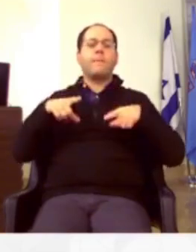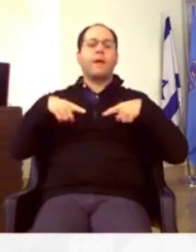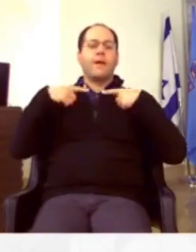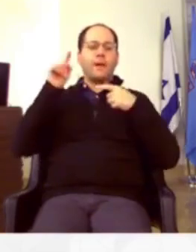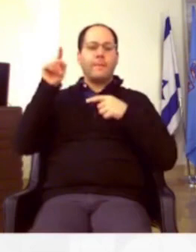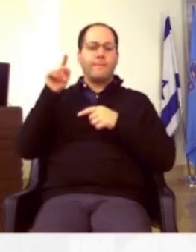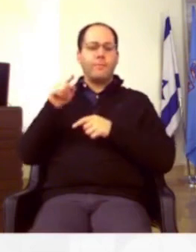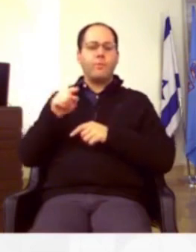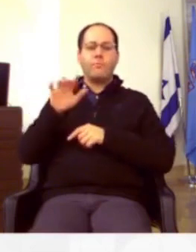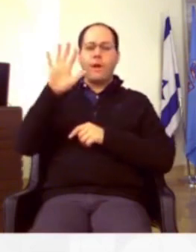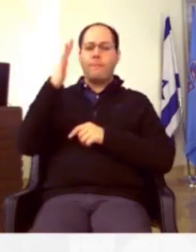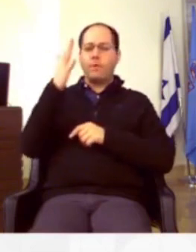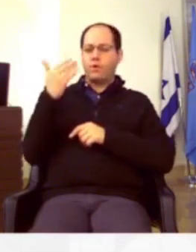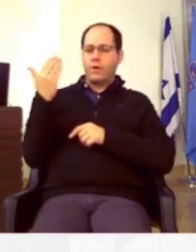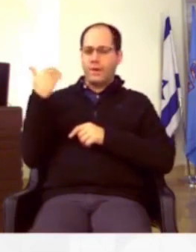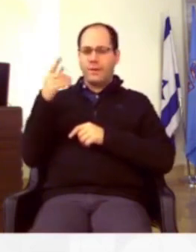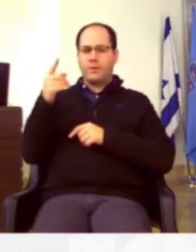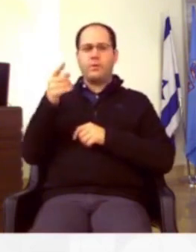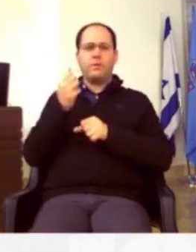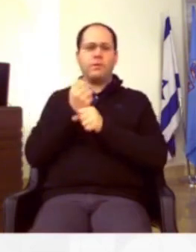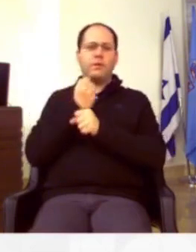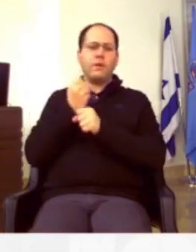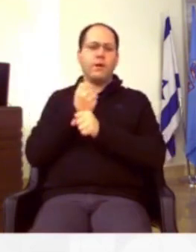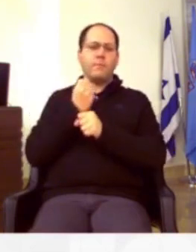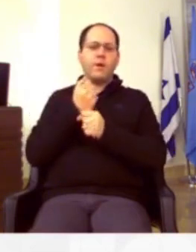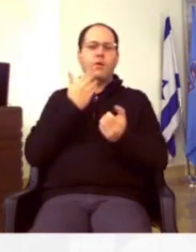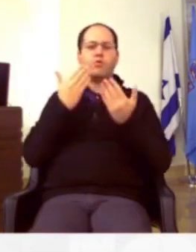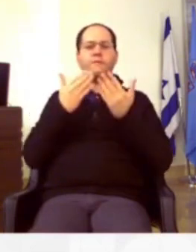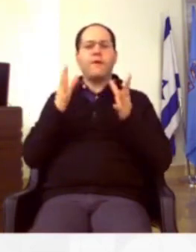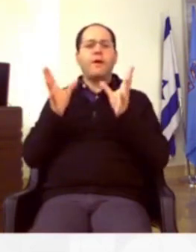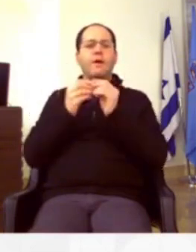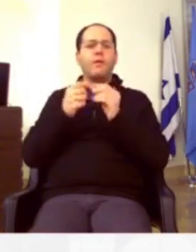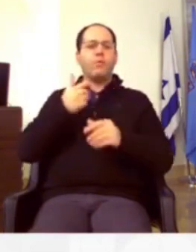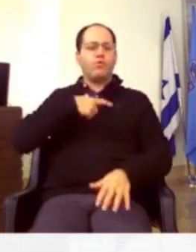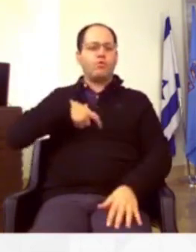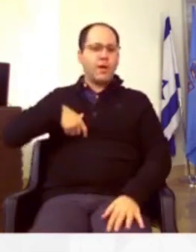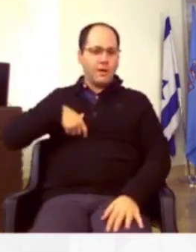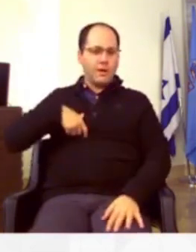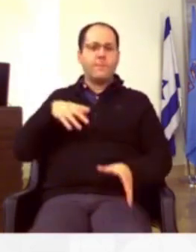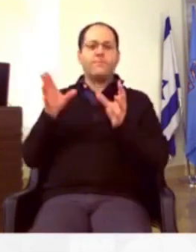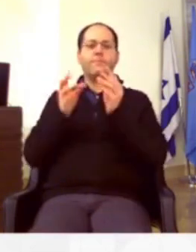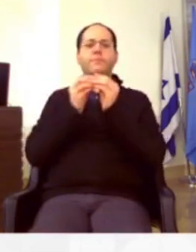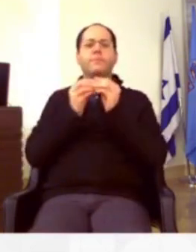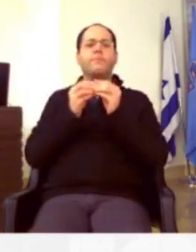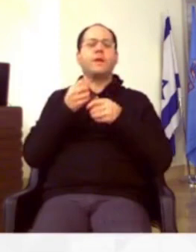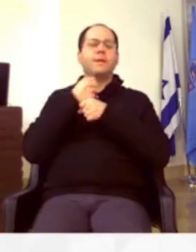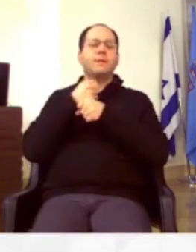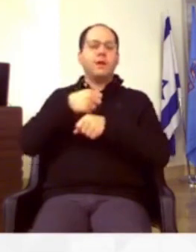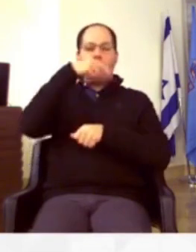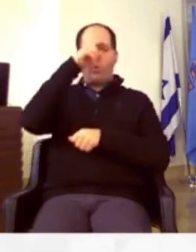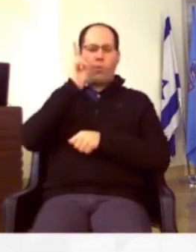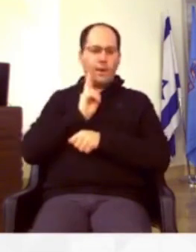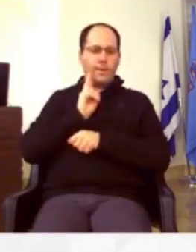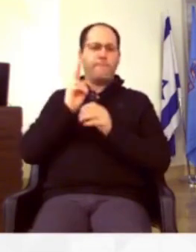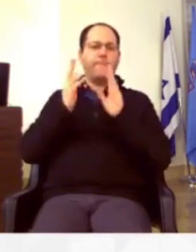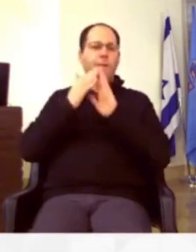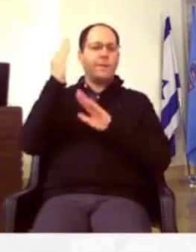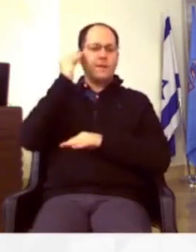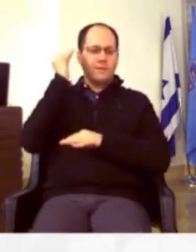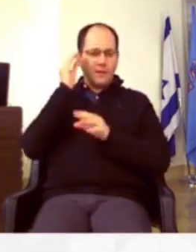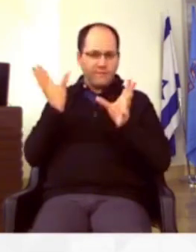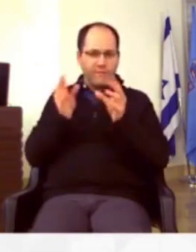ביום חמישי האחרון, התקיימה ישיבה עם ראש העיר, עם נציגי הורים מבית